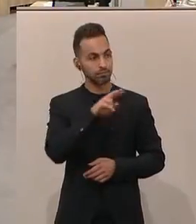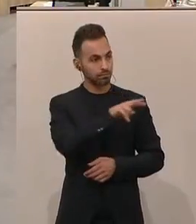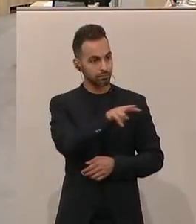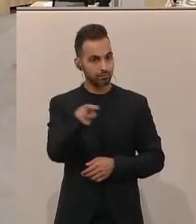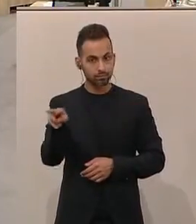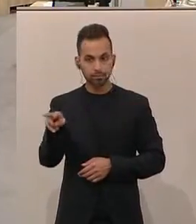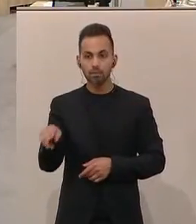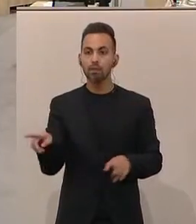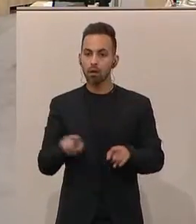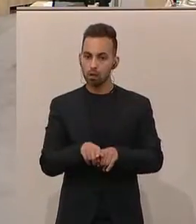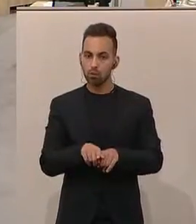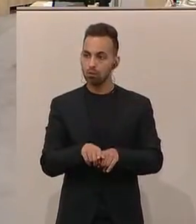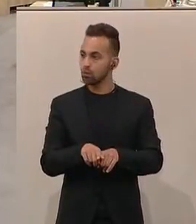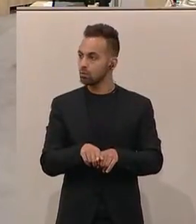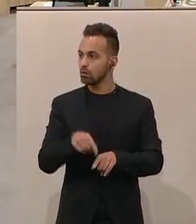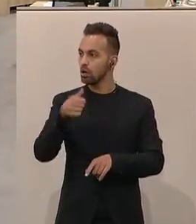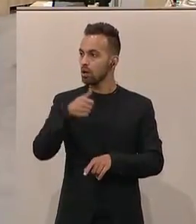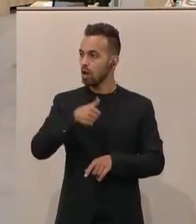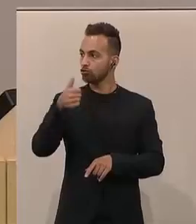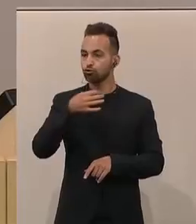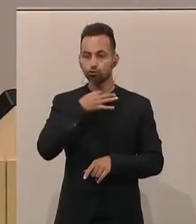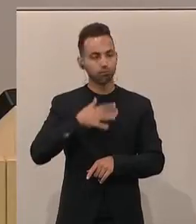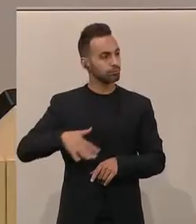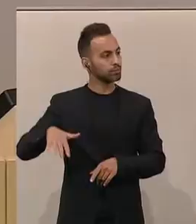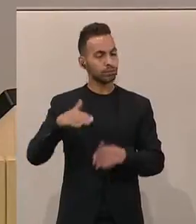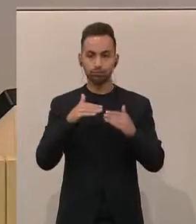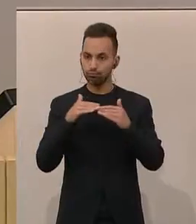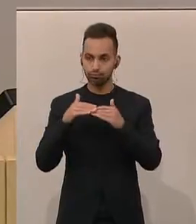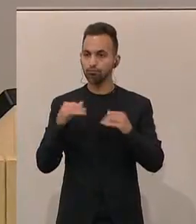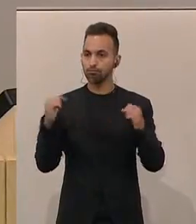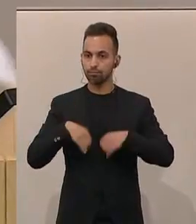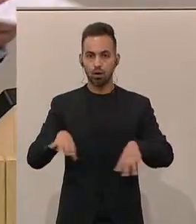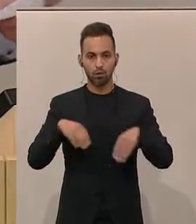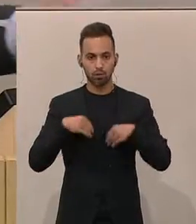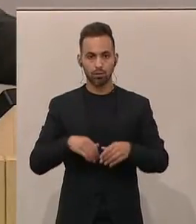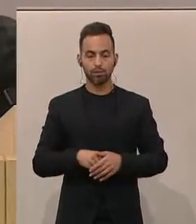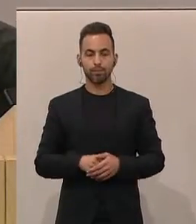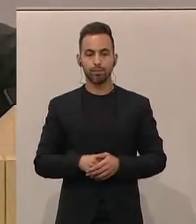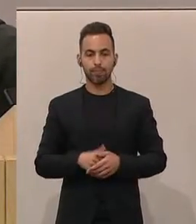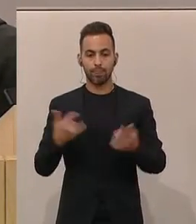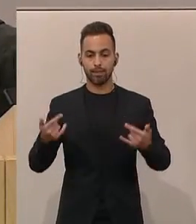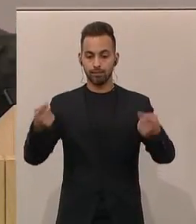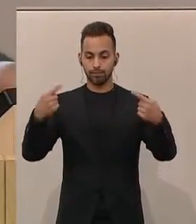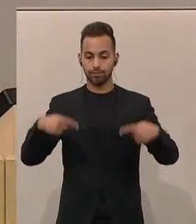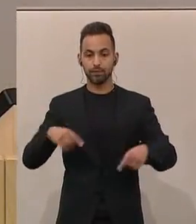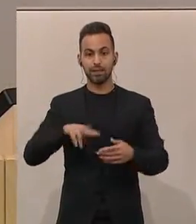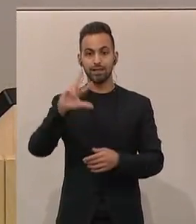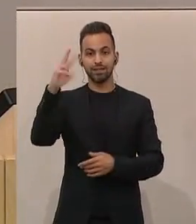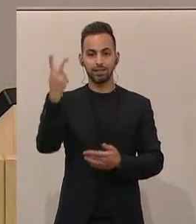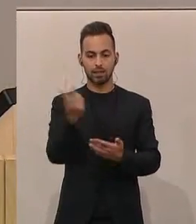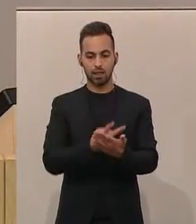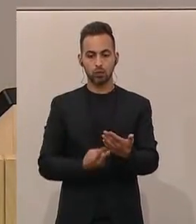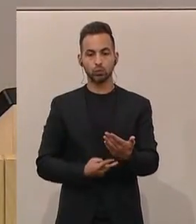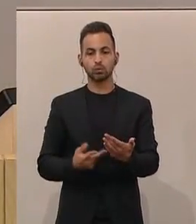ebenfalls einstimmig angenommen. Wir kommen zugleich zur dritten Lesung.